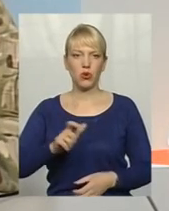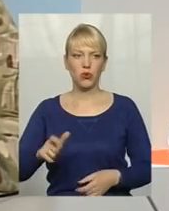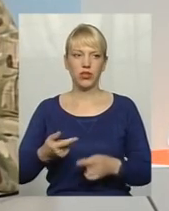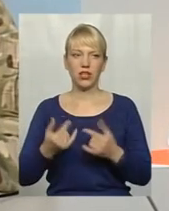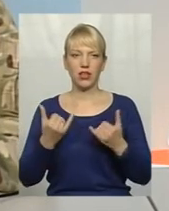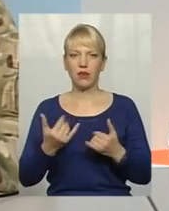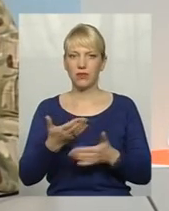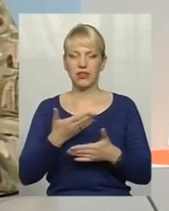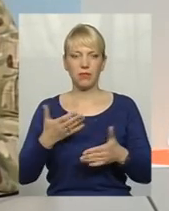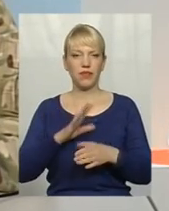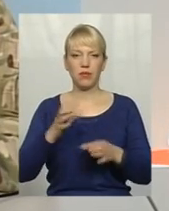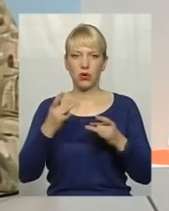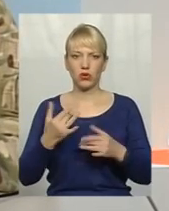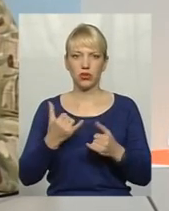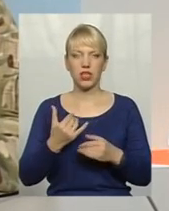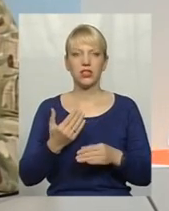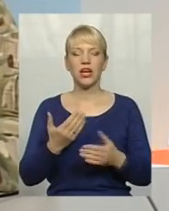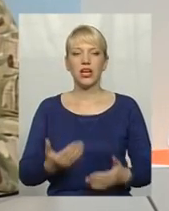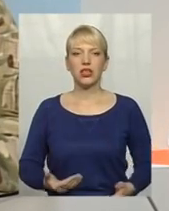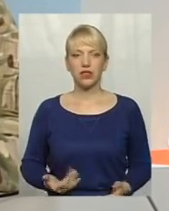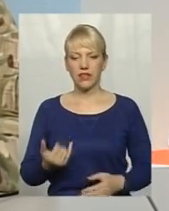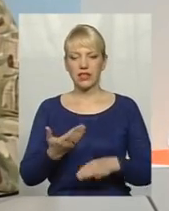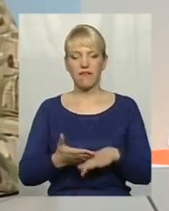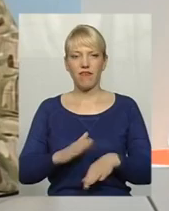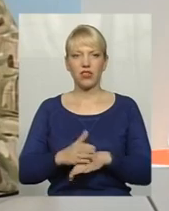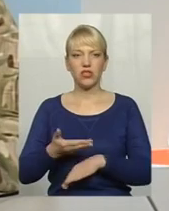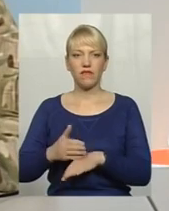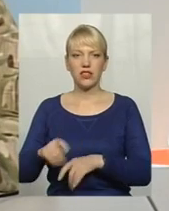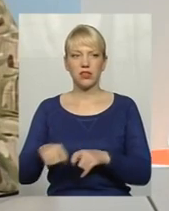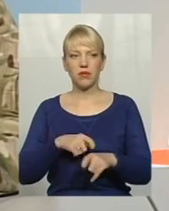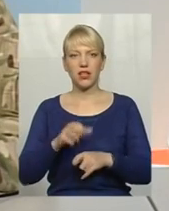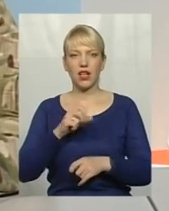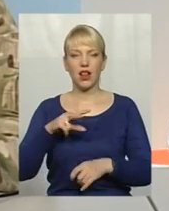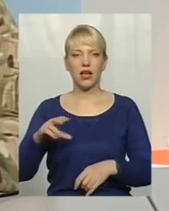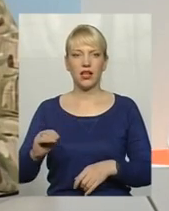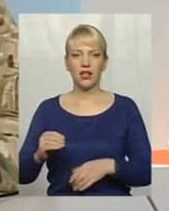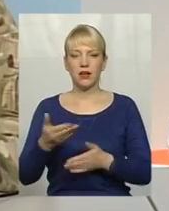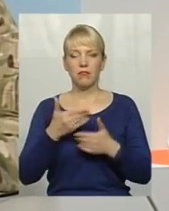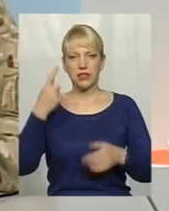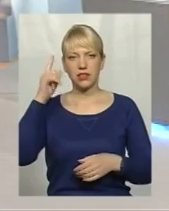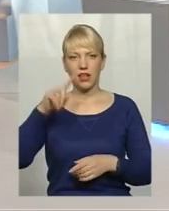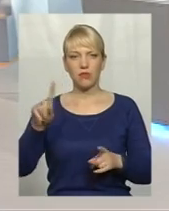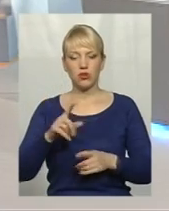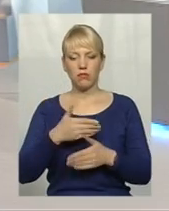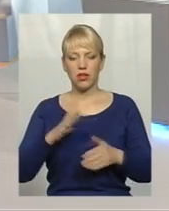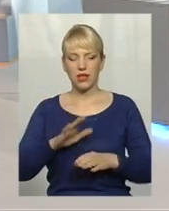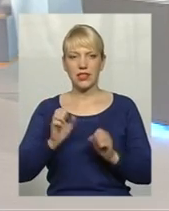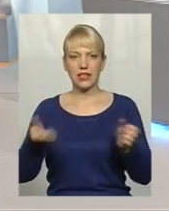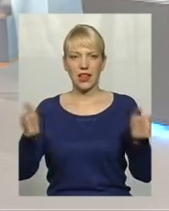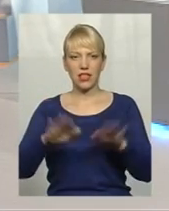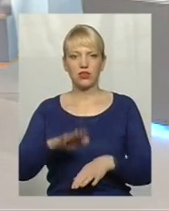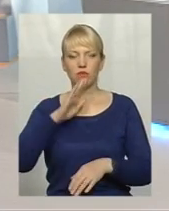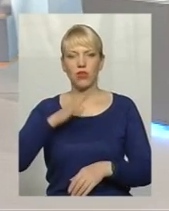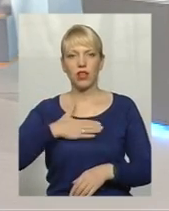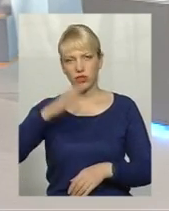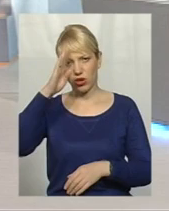просто зараз живеться, і з кожним часом важче і важче матеріально, але в той же час ми знаємо, що ми не залишимо наших хлопців, як